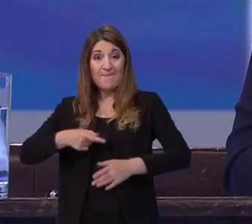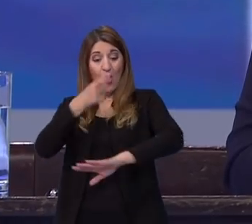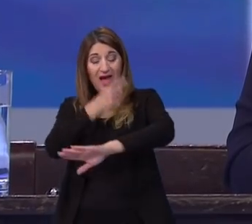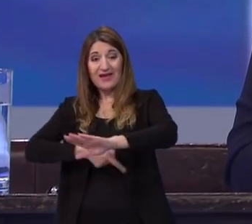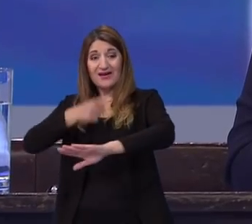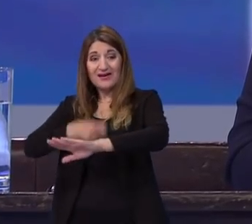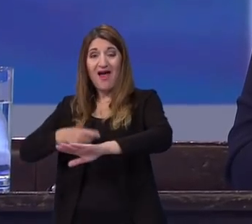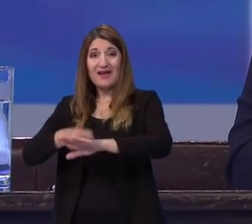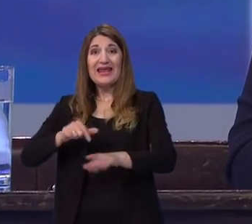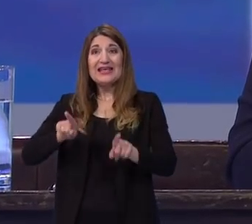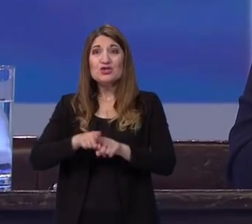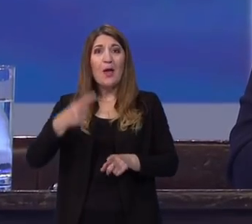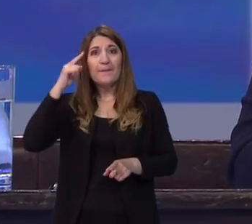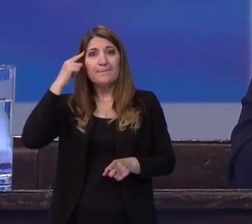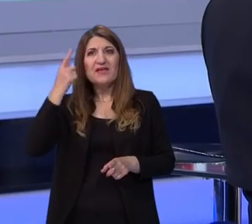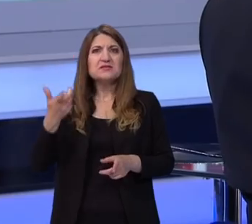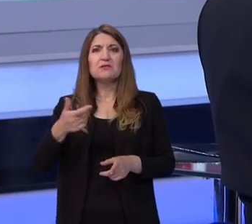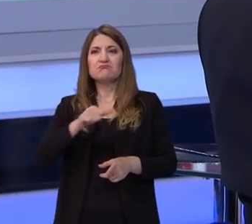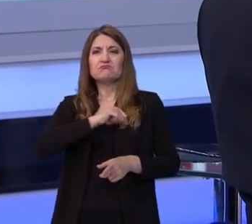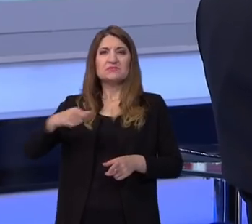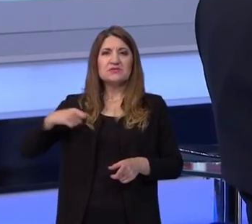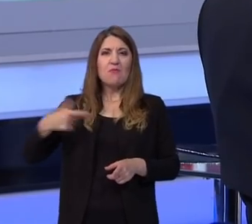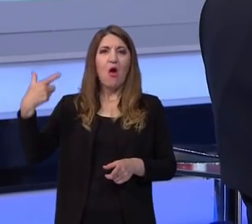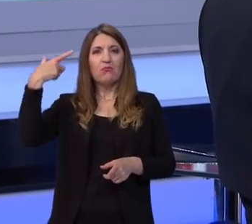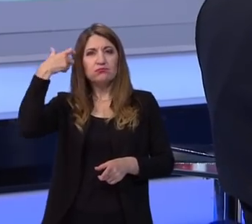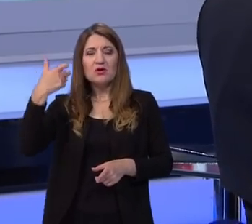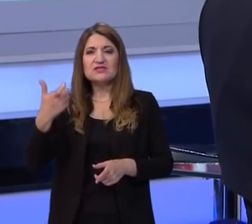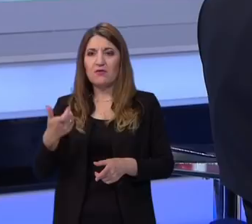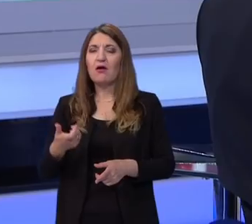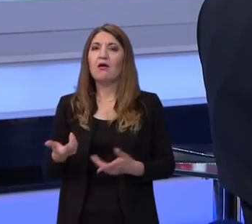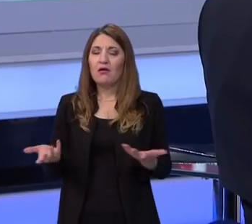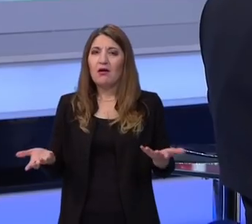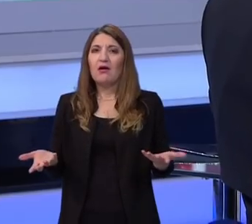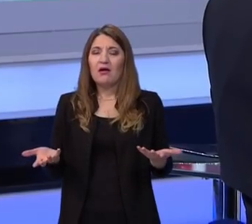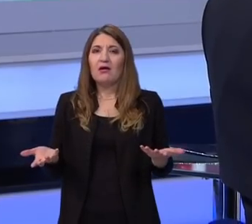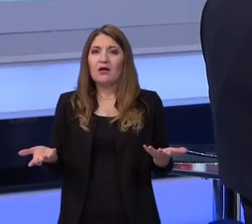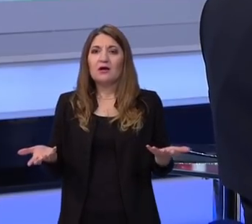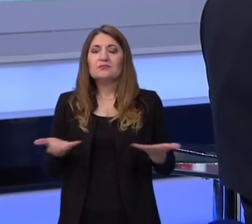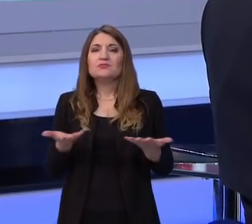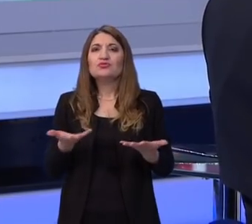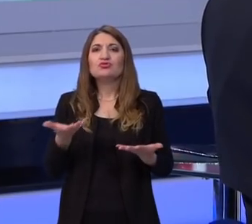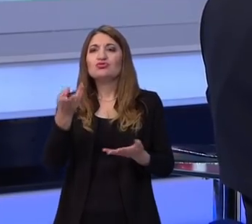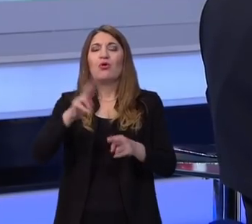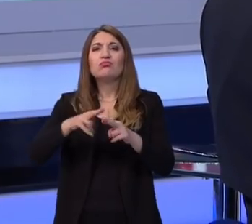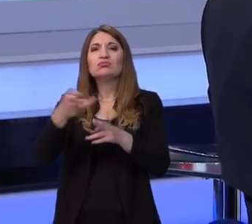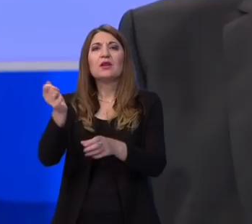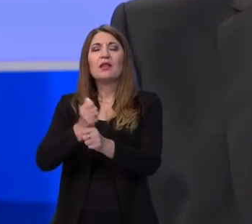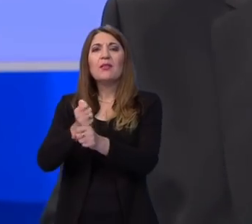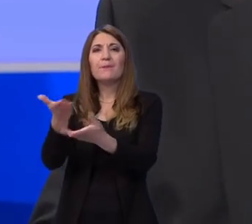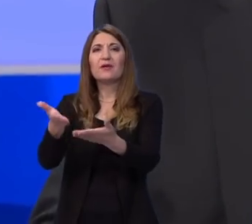govorimo o suicidalnim mislima, bilo je i onih najgorih događaja. Što ćete poduzeti?